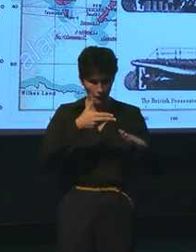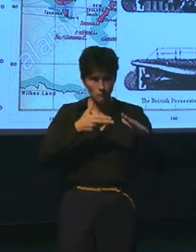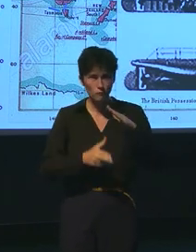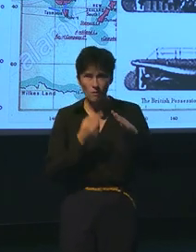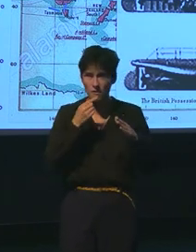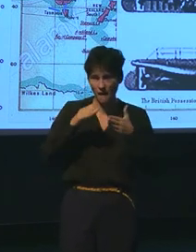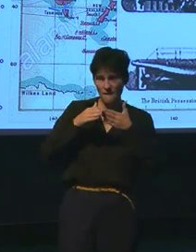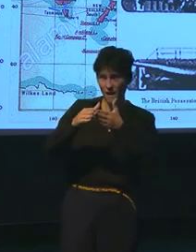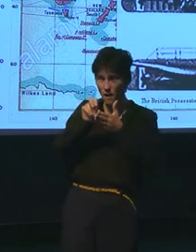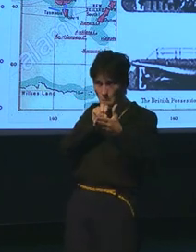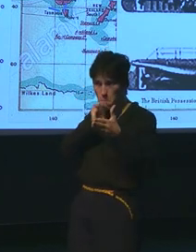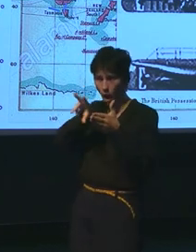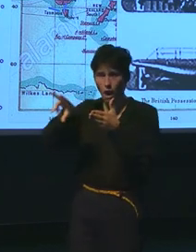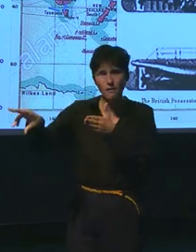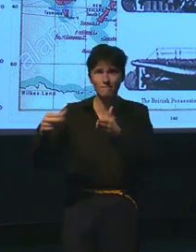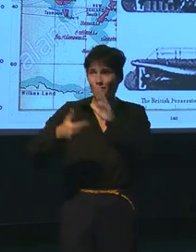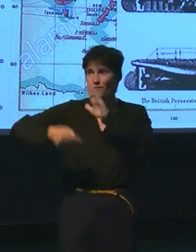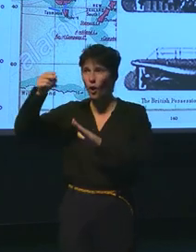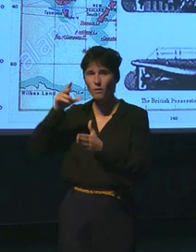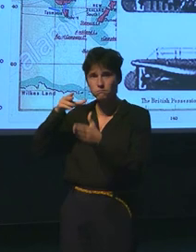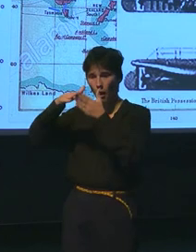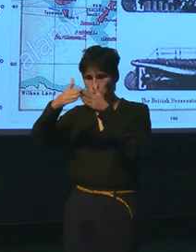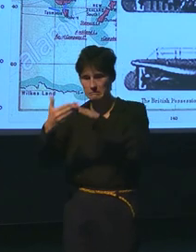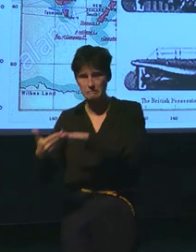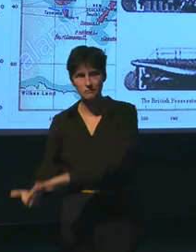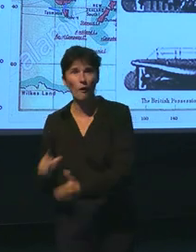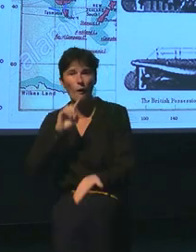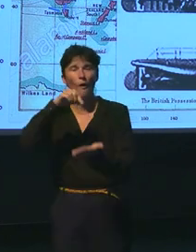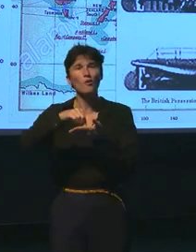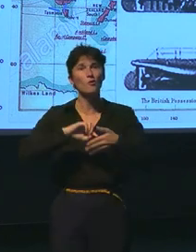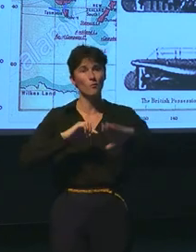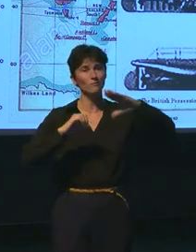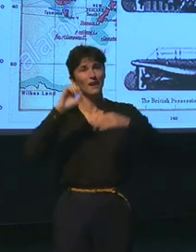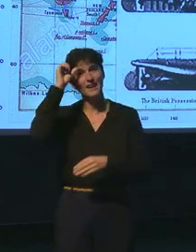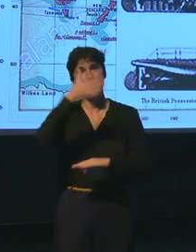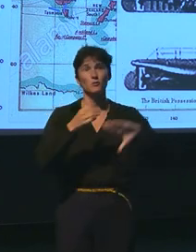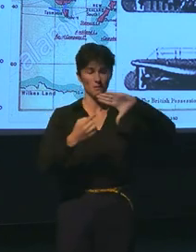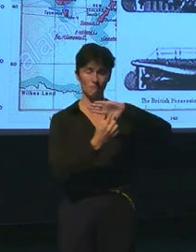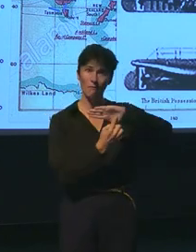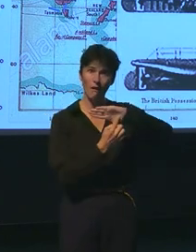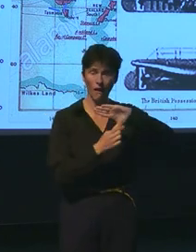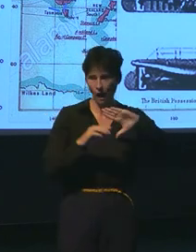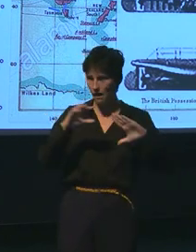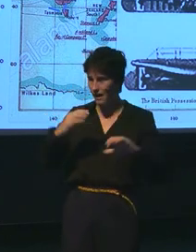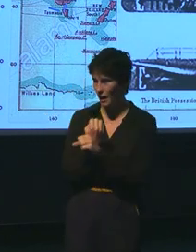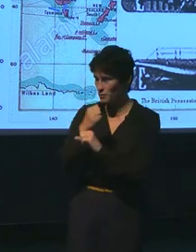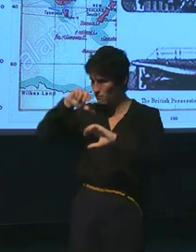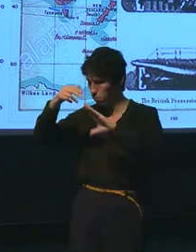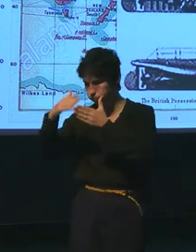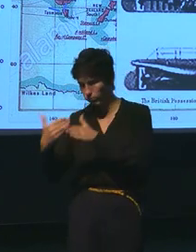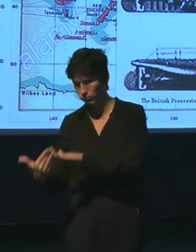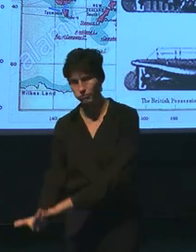dire « Thugues Nordistes » à Charleston en Caroline du Sud. Et puis, Jules Verne, en 1867,